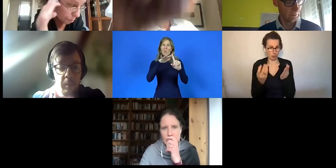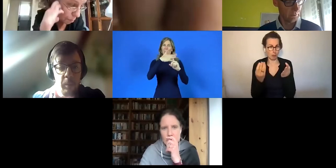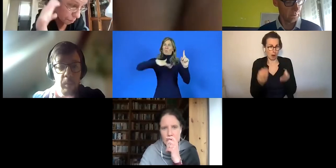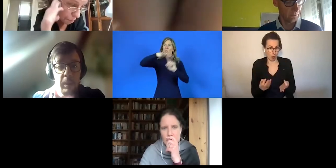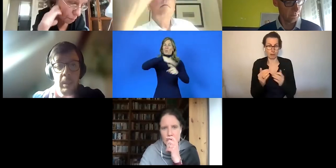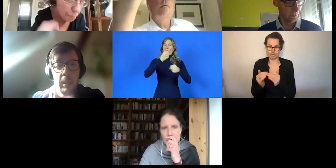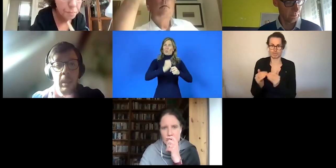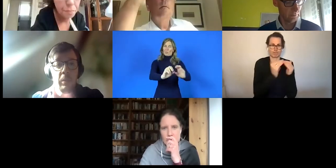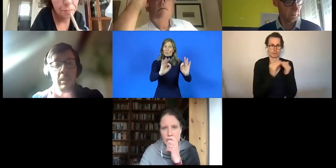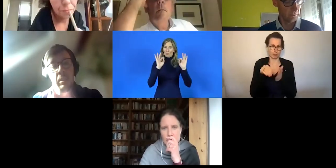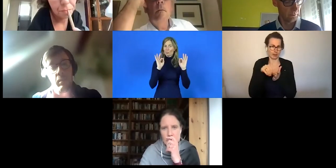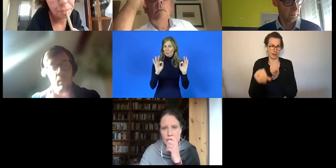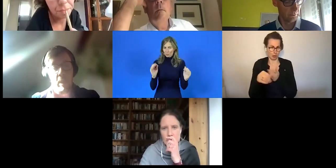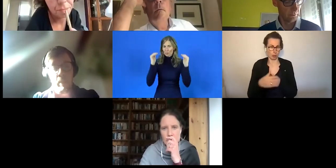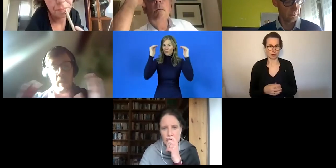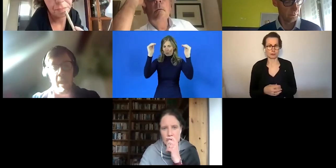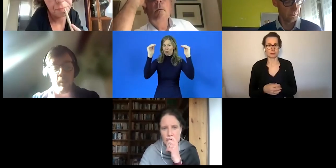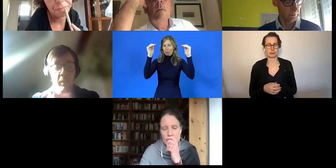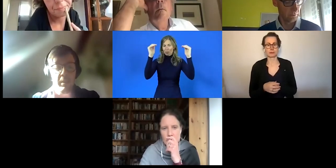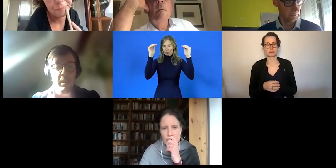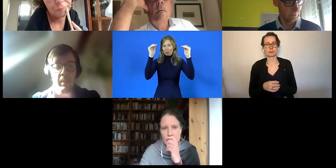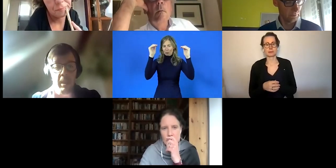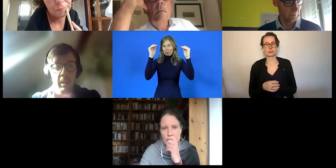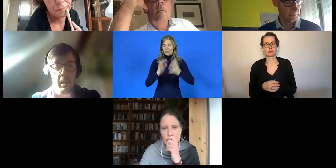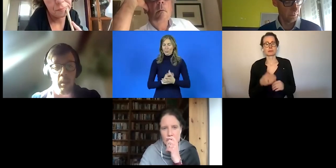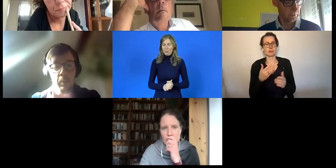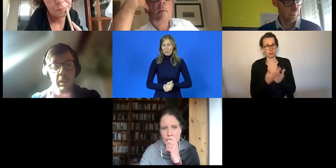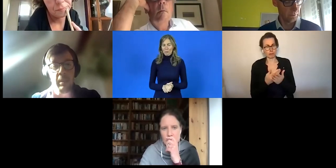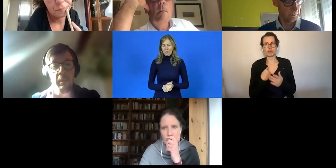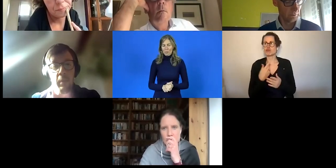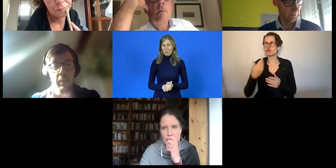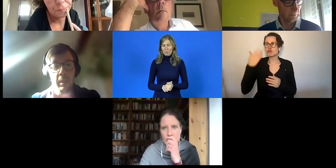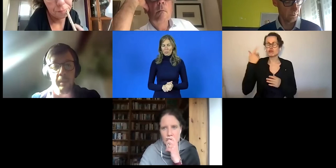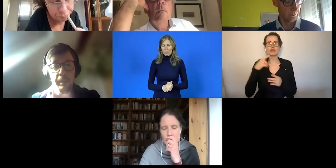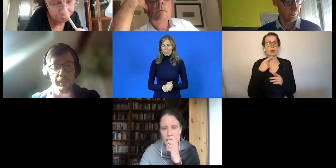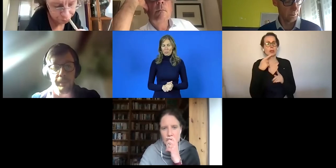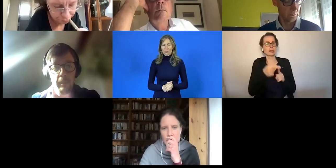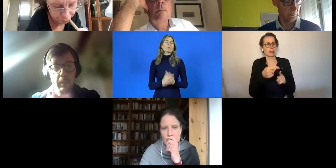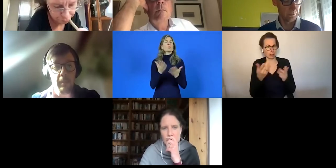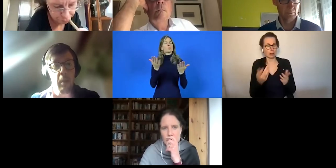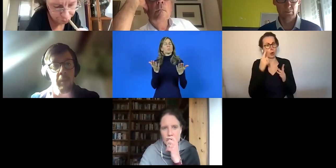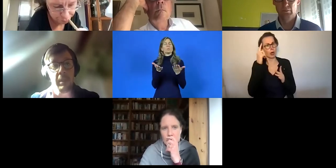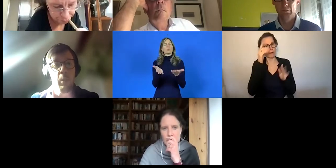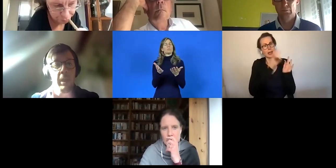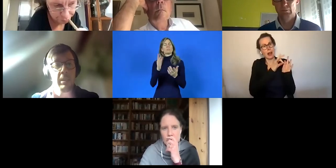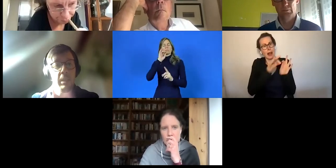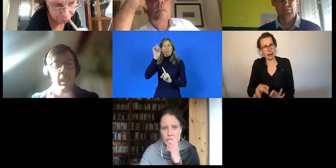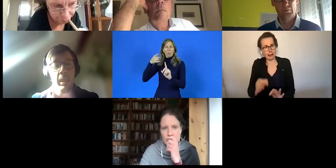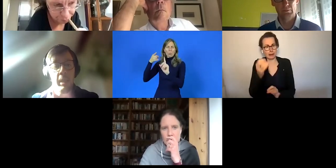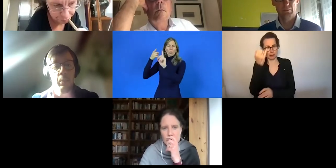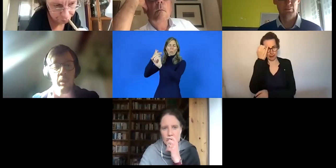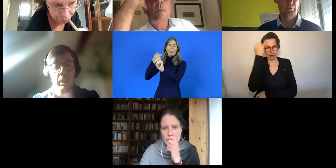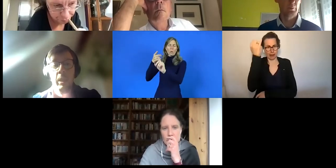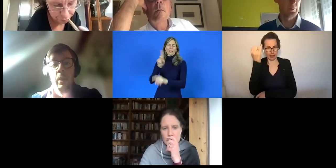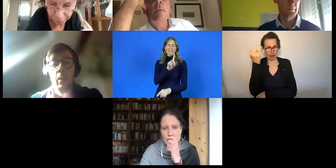und auch eine Gleichberechtigung natürlich geboten bekommen. Das ist unser Leitmotiv oder unsere